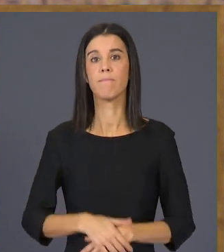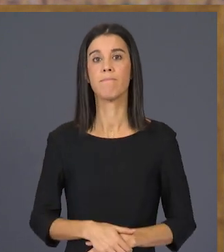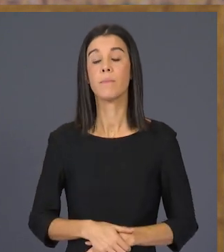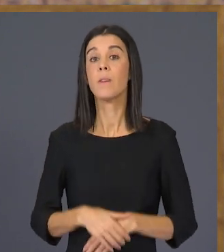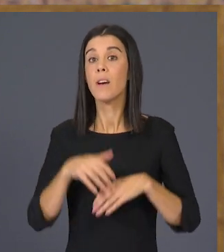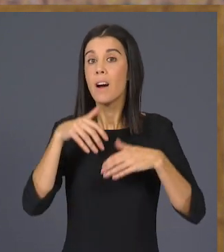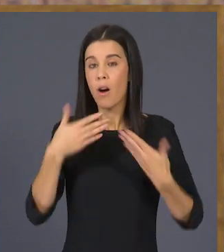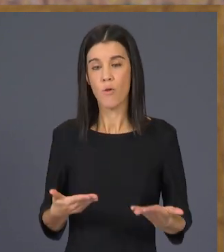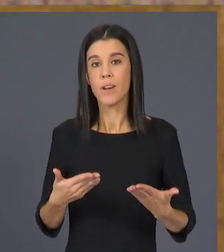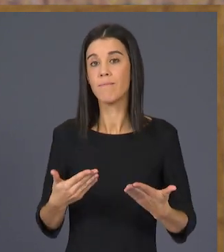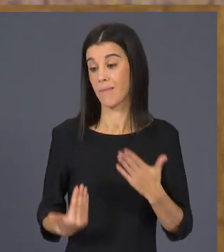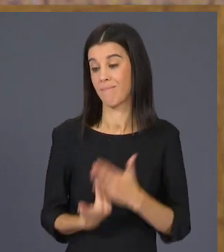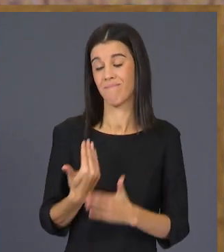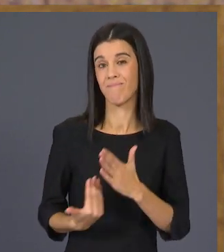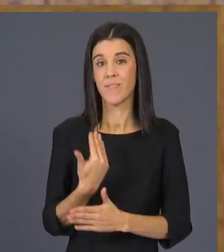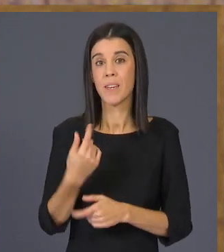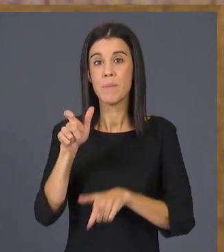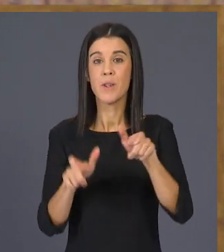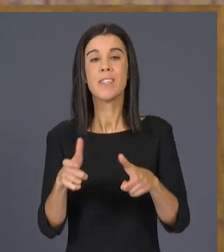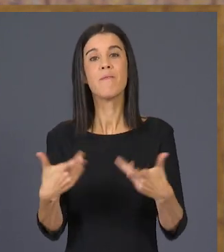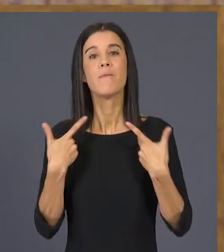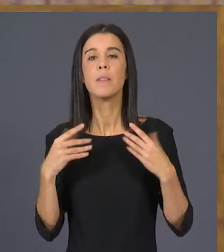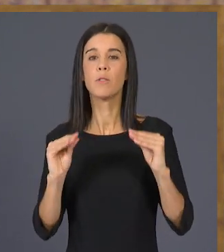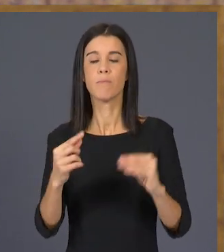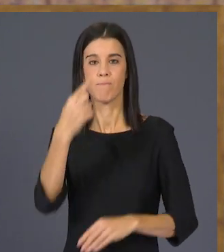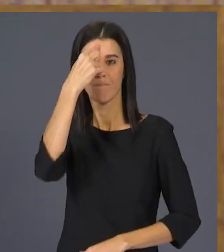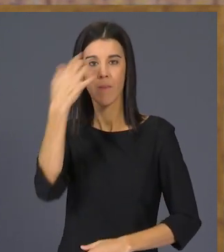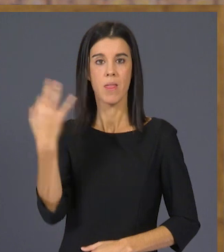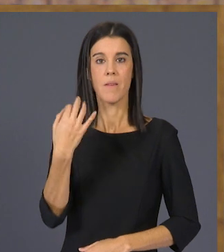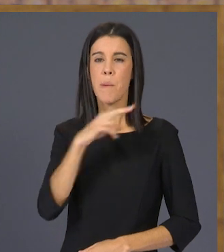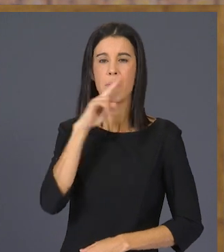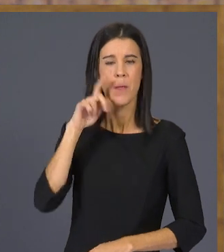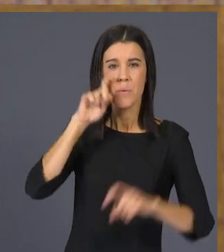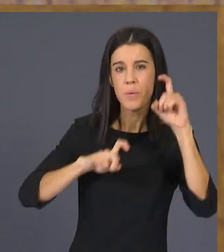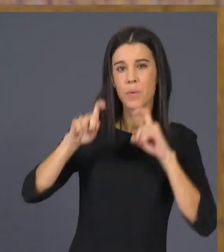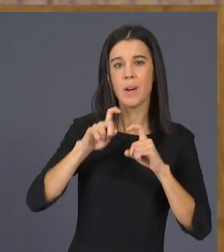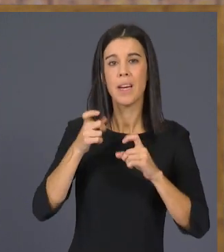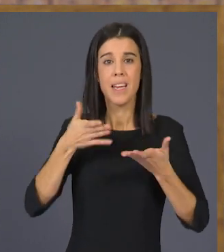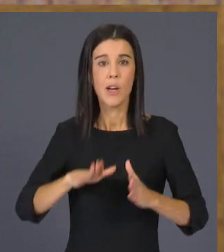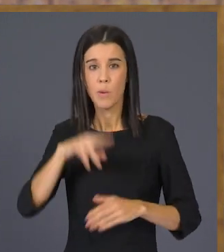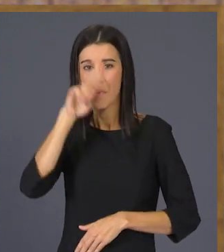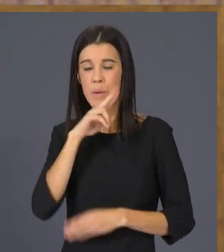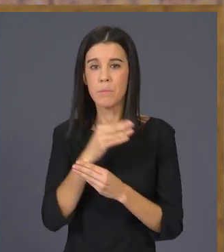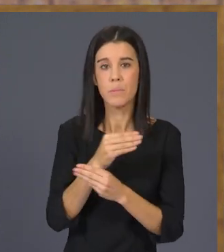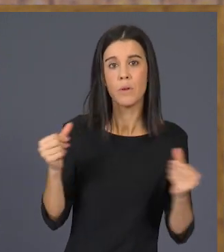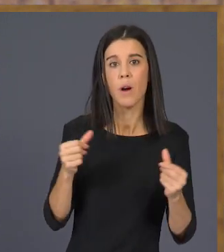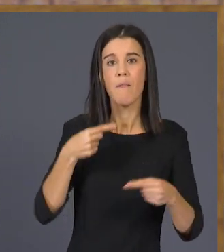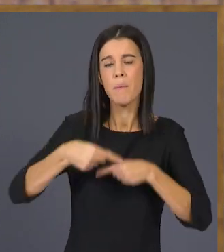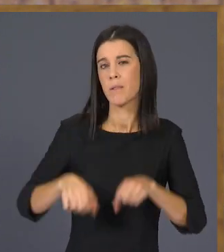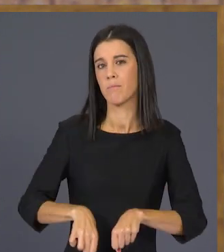recordar estos dies a les seues víctimes? Mares desconsolades, fills d'òrfans, famílies destrossades,